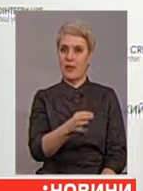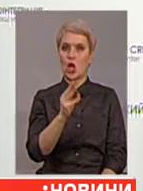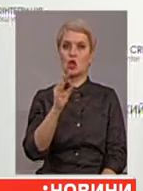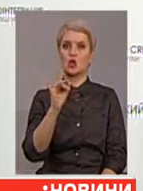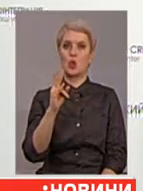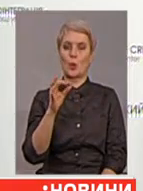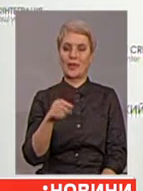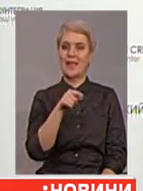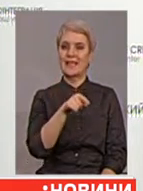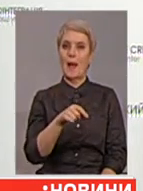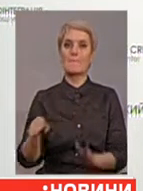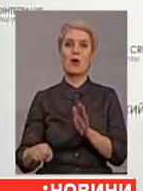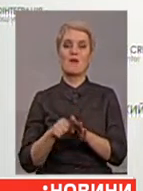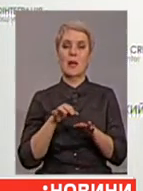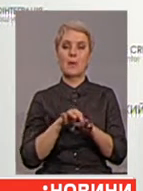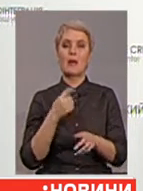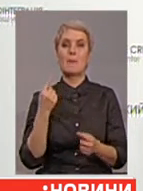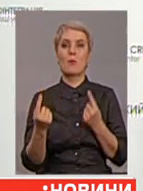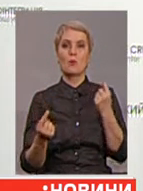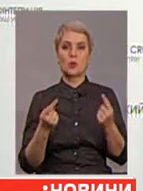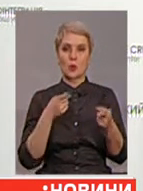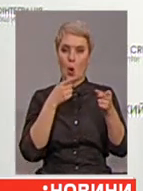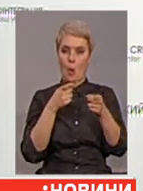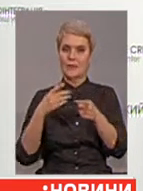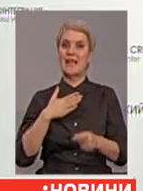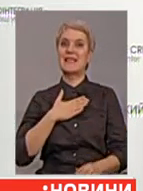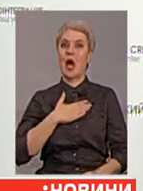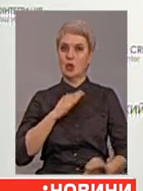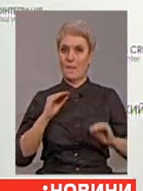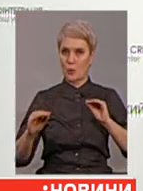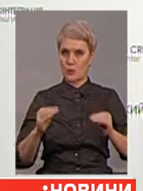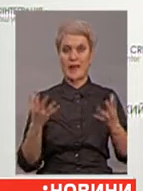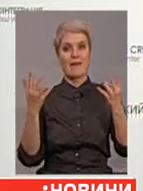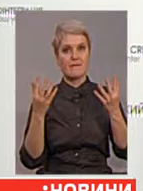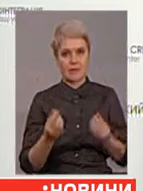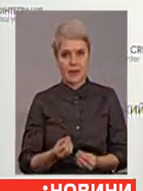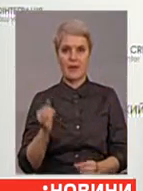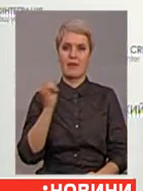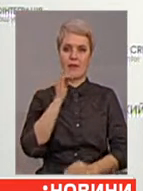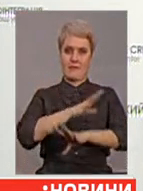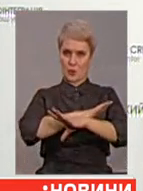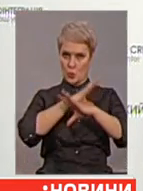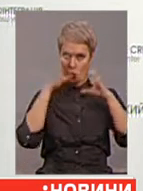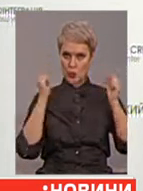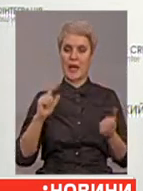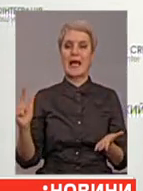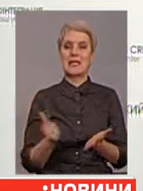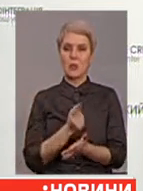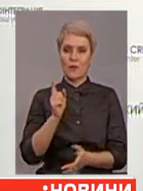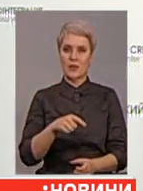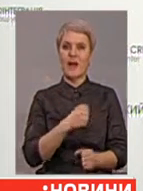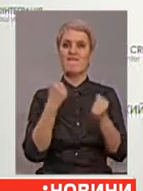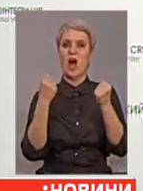Там бойовики провели поодинокі обстріли наших позицій, причому вели вогонь як в день, так і вночі. І знову ж таки важке